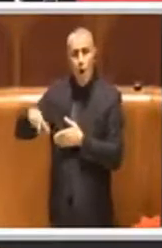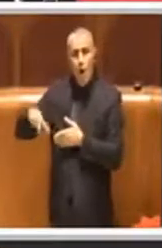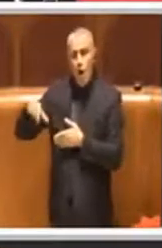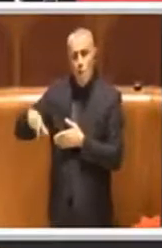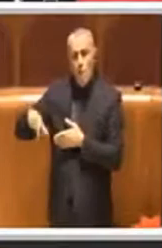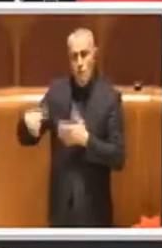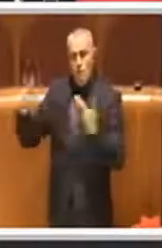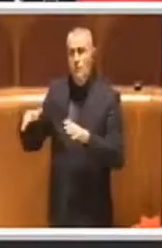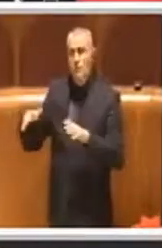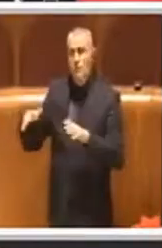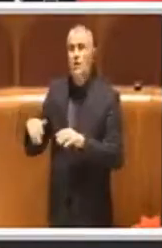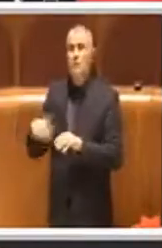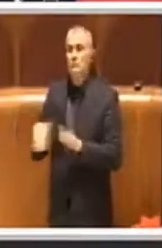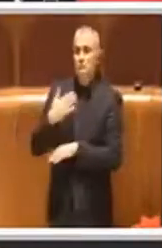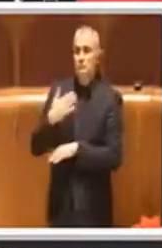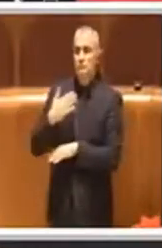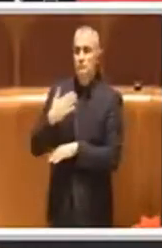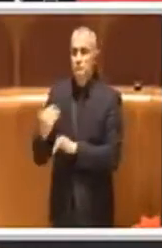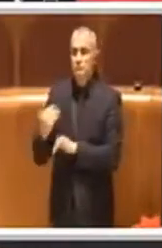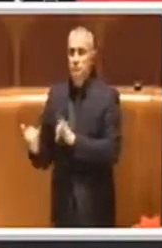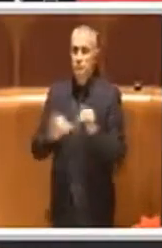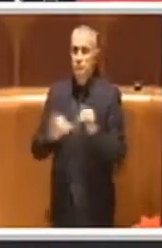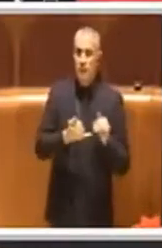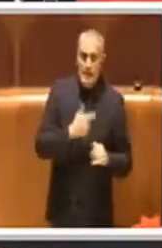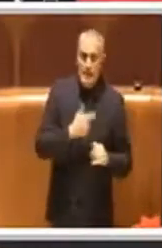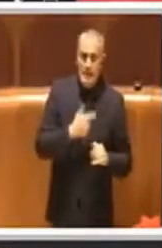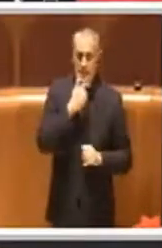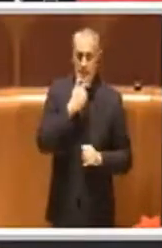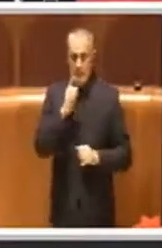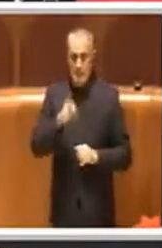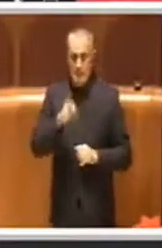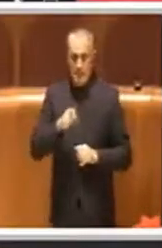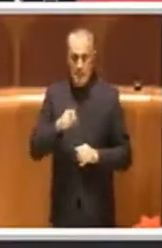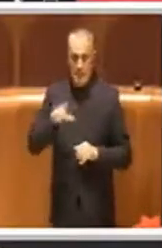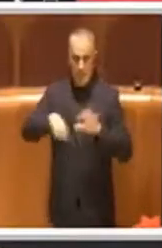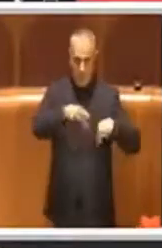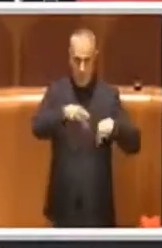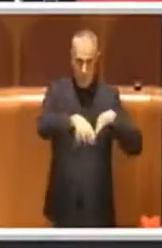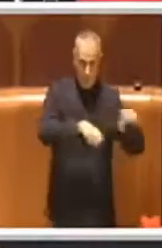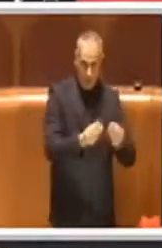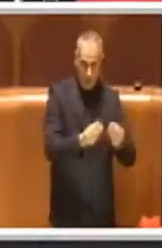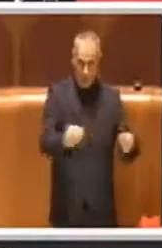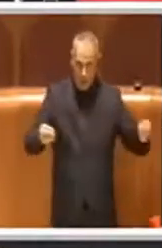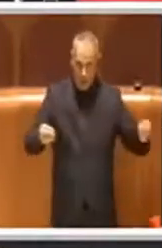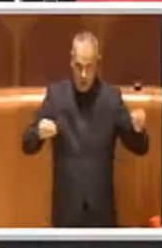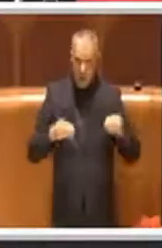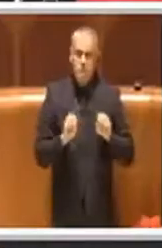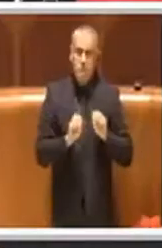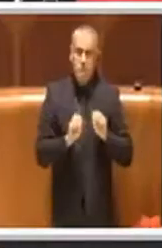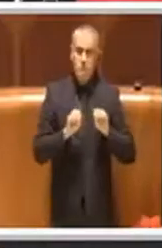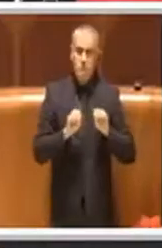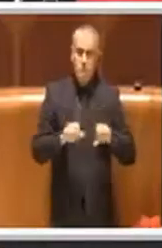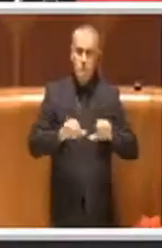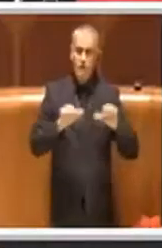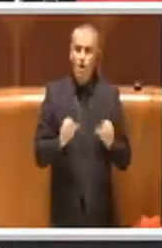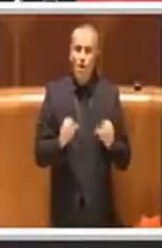vengono recuperati per essere formati nell'ambiente del lavoro.